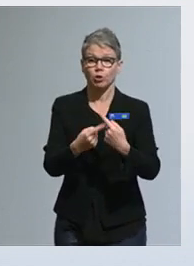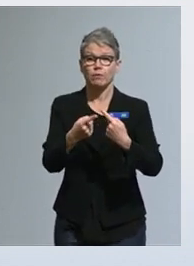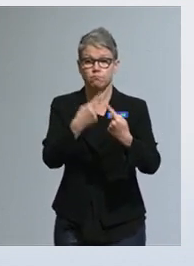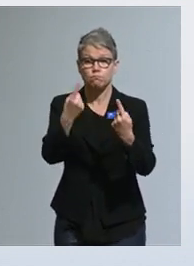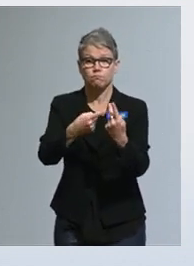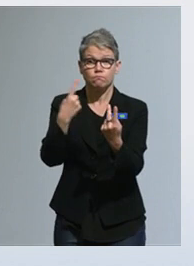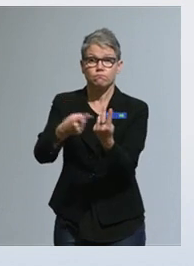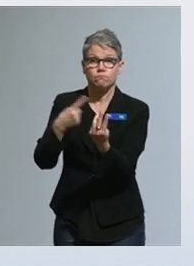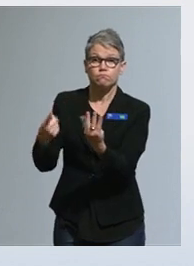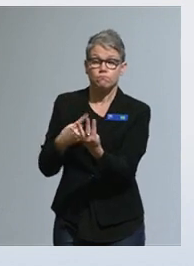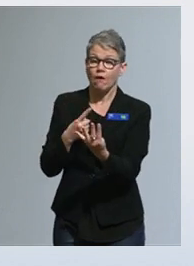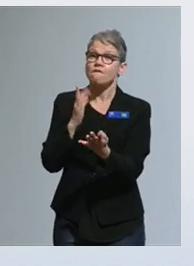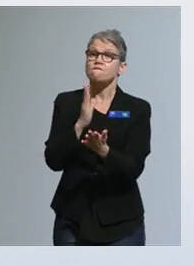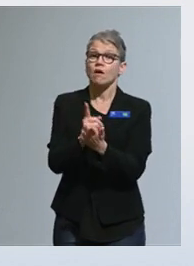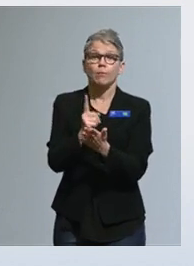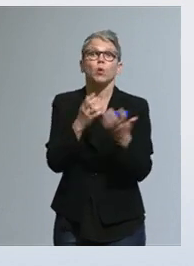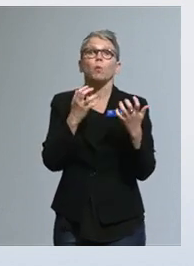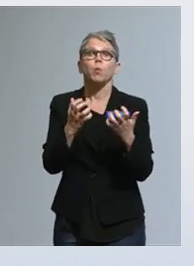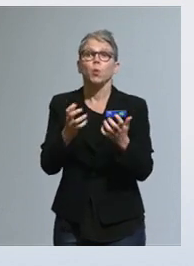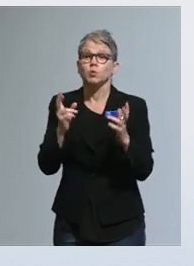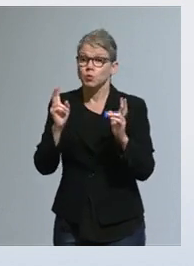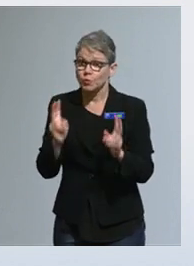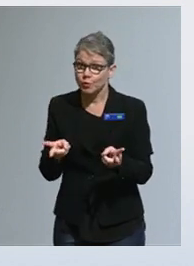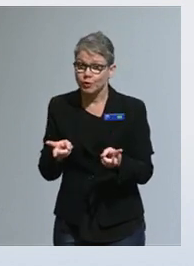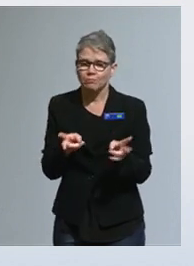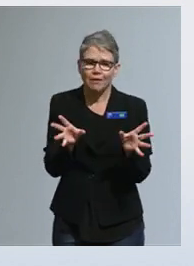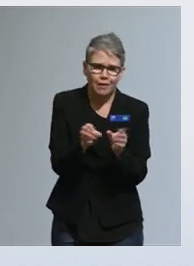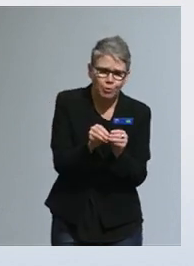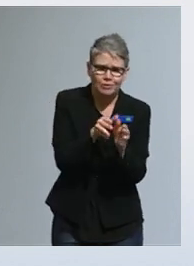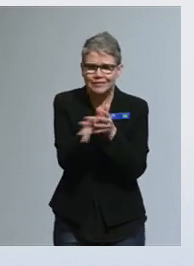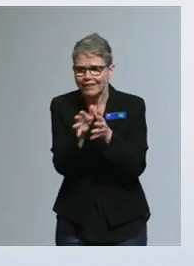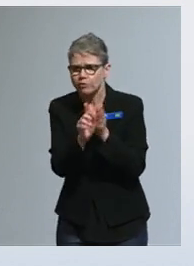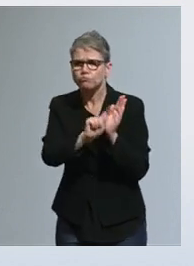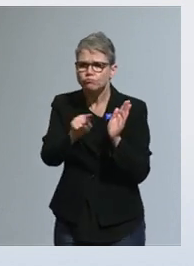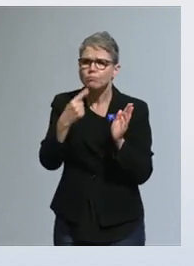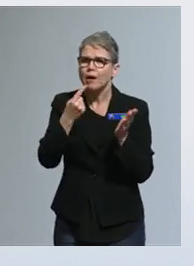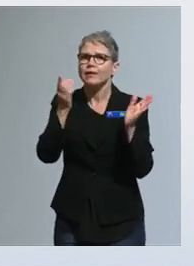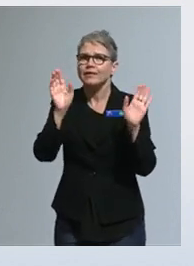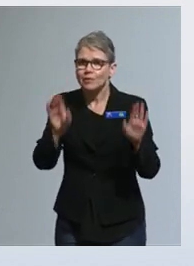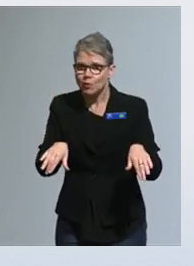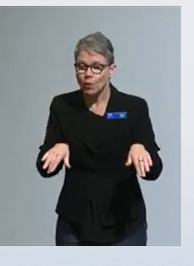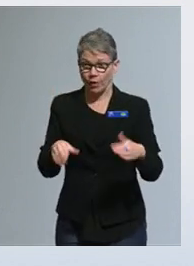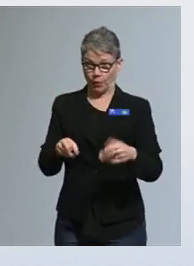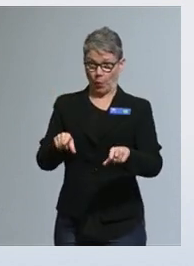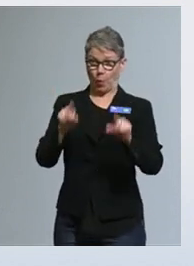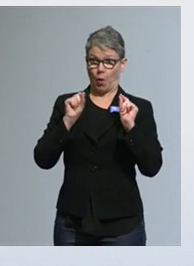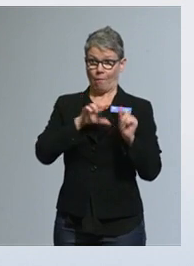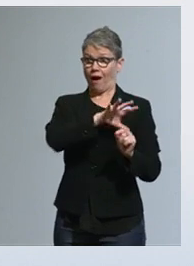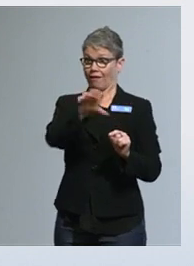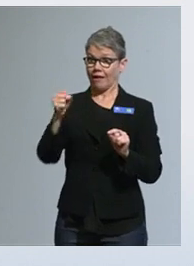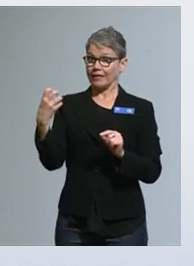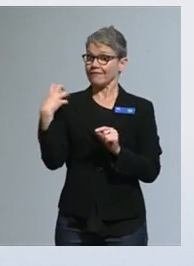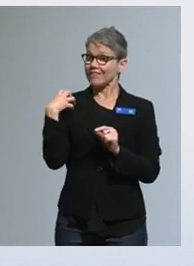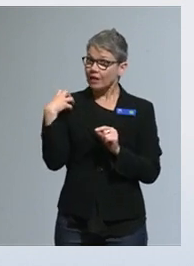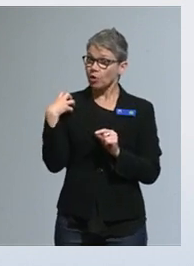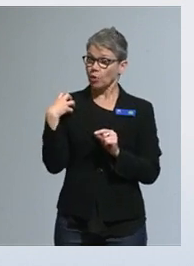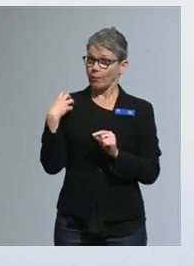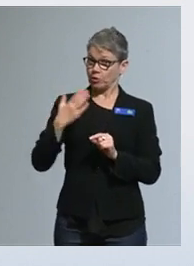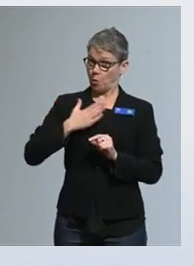Varmasti sieltä puuttuukin jokunen. Nämä, kuten huomaatte, ovat viranomaisraportteja.